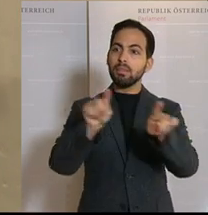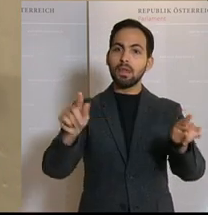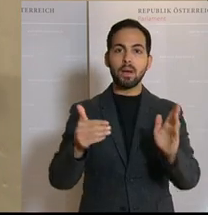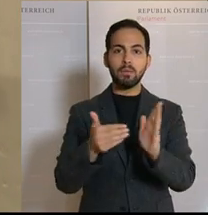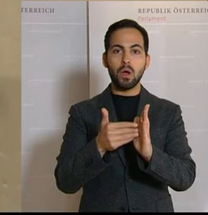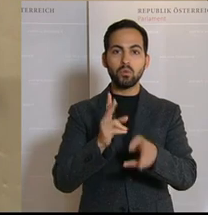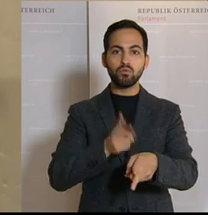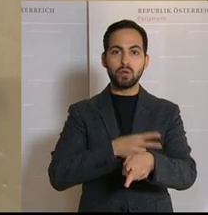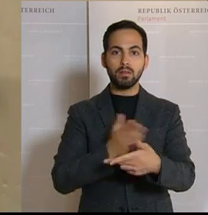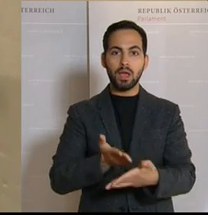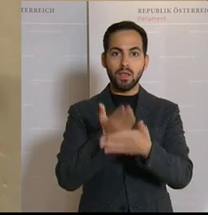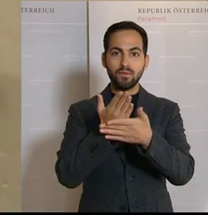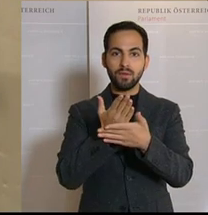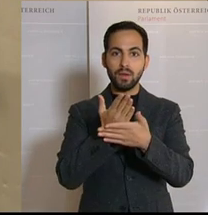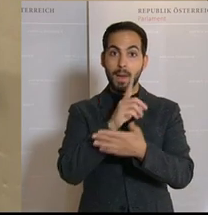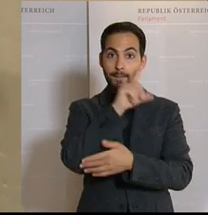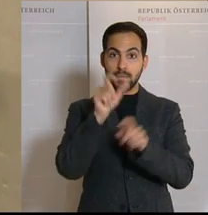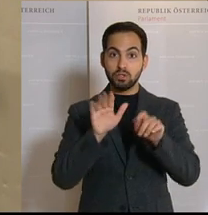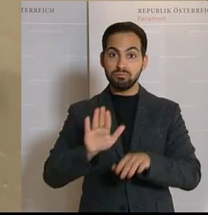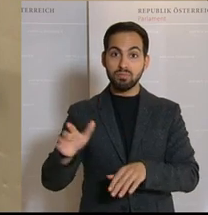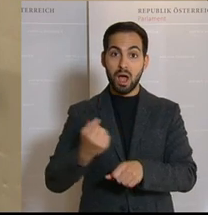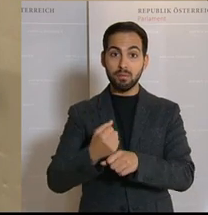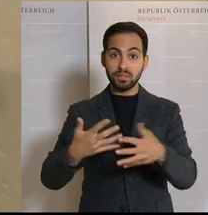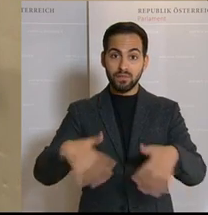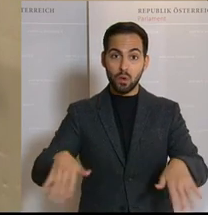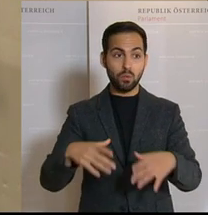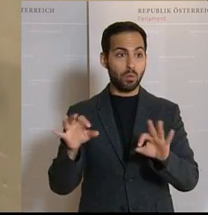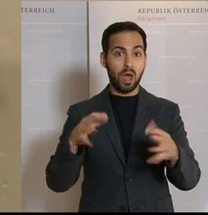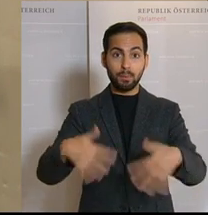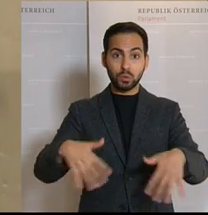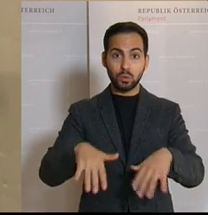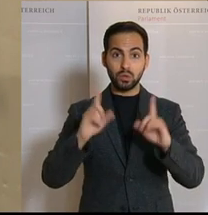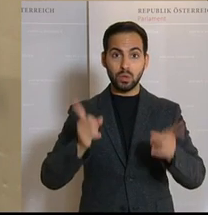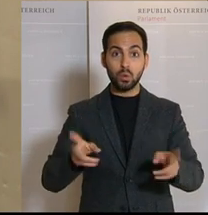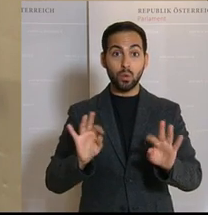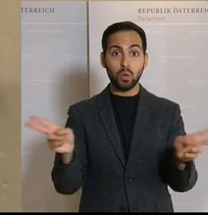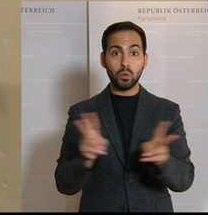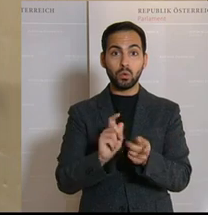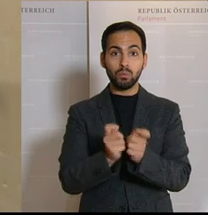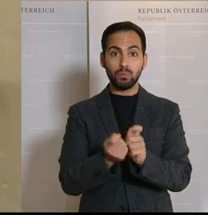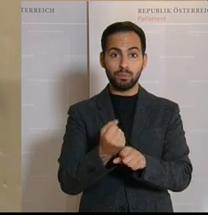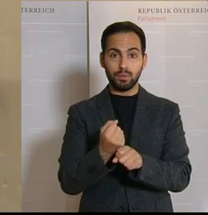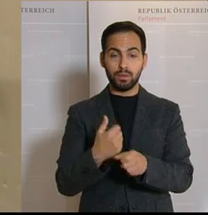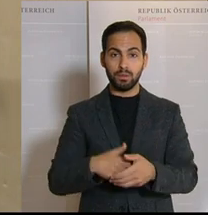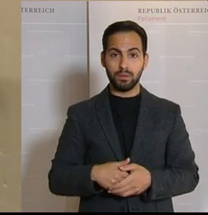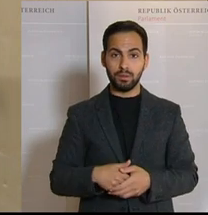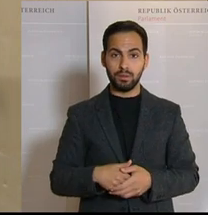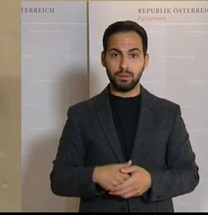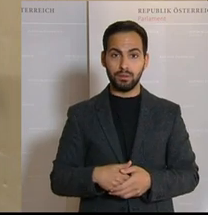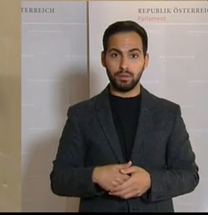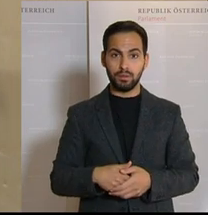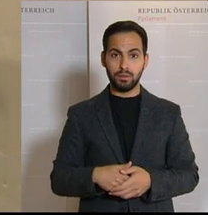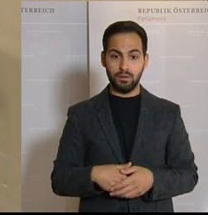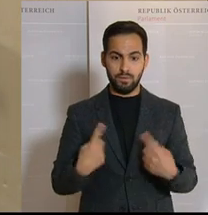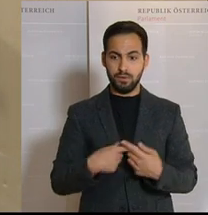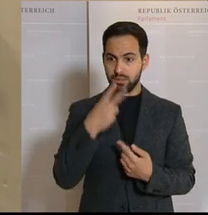ihren Arbeitsplatz verloren haben oder in Kurzarbeit sind. Wir haben erlebt, dass Menschen einsam sind. Wir haben erlebt,